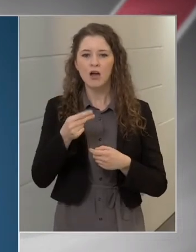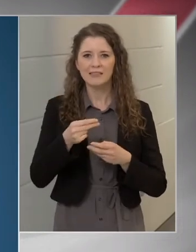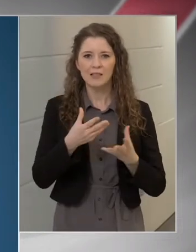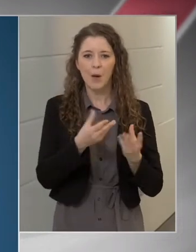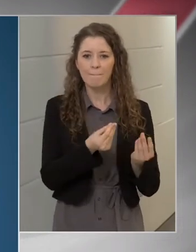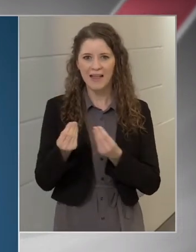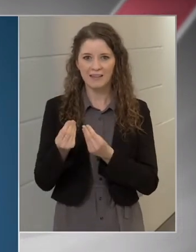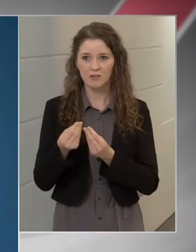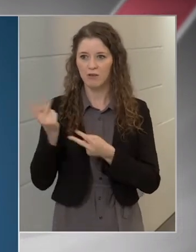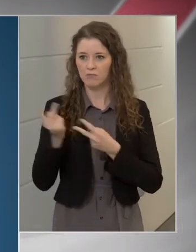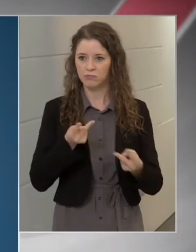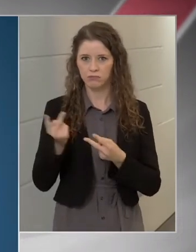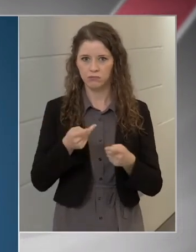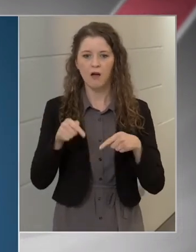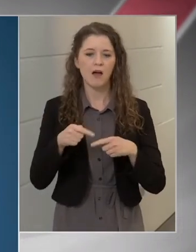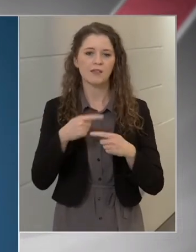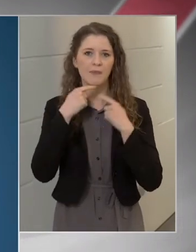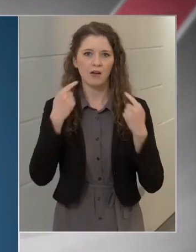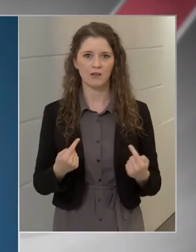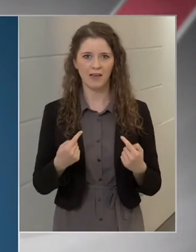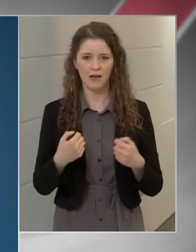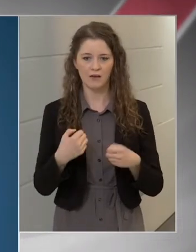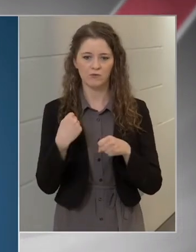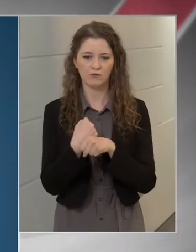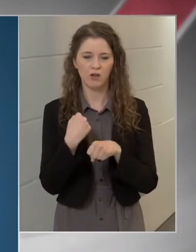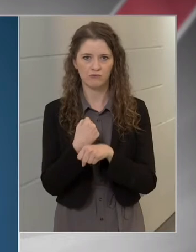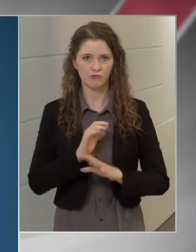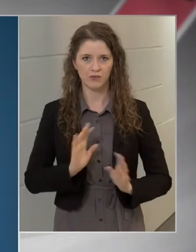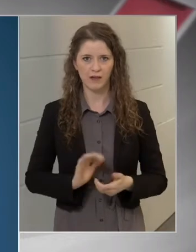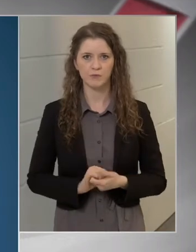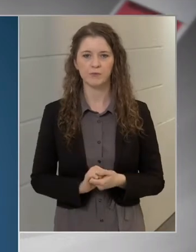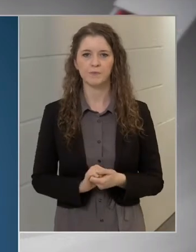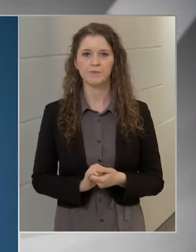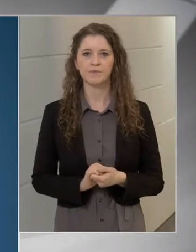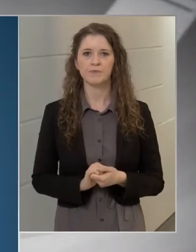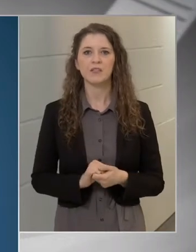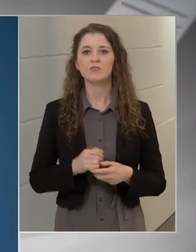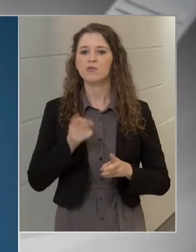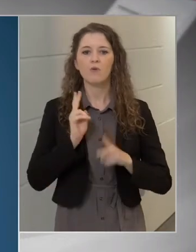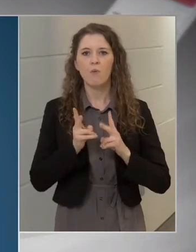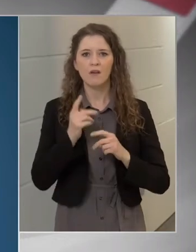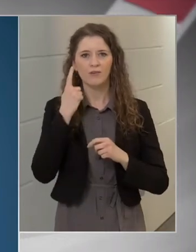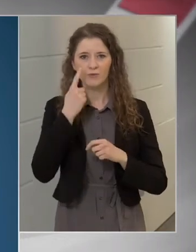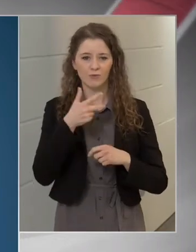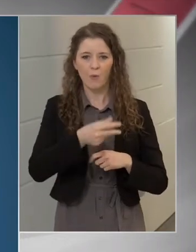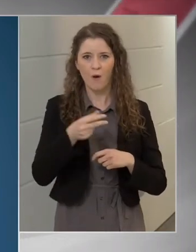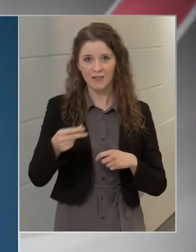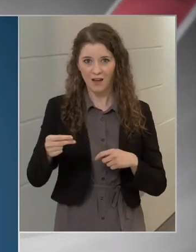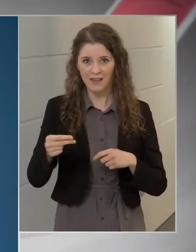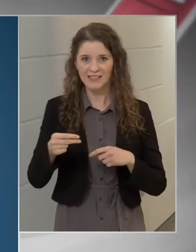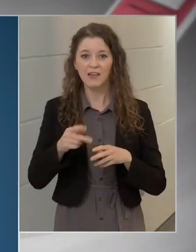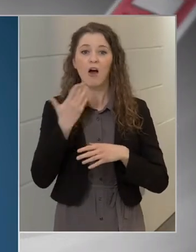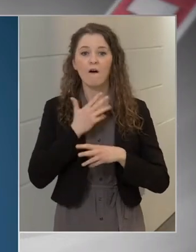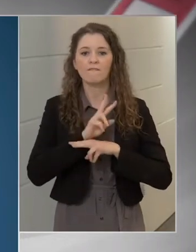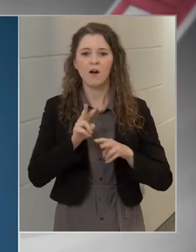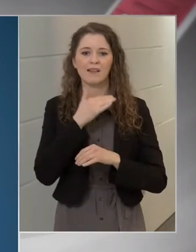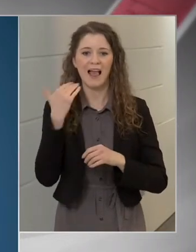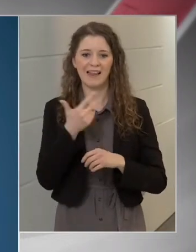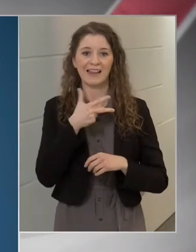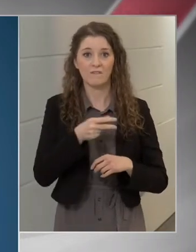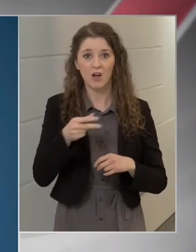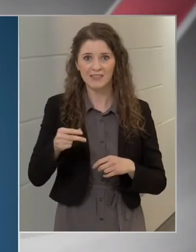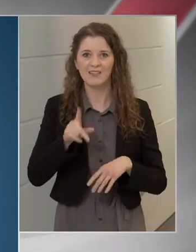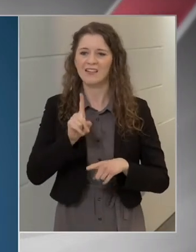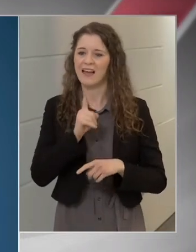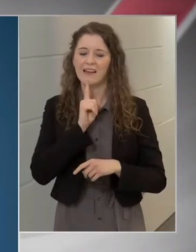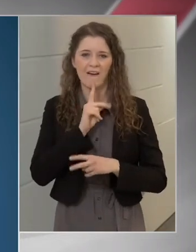terveinket, hiszen oltani csak vakcinával lehet, abból pedig továbbra is sajnos kevés van. Ezért csak